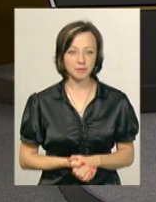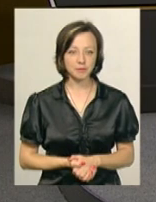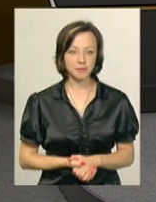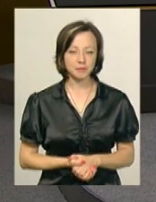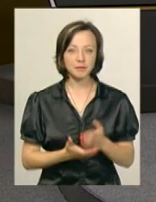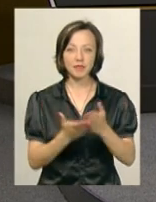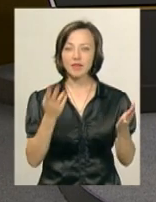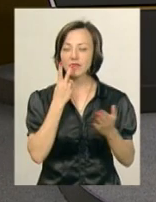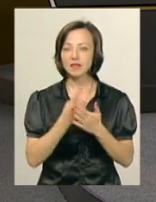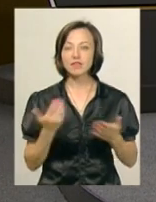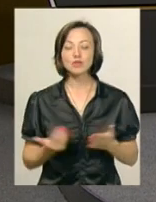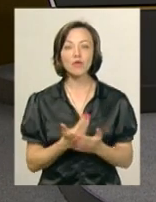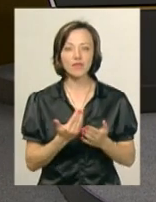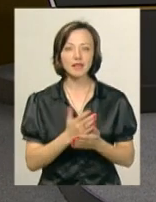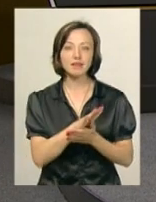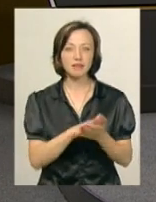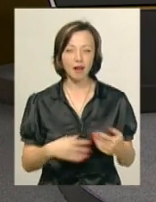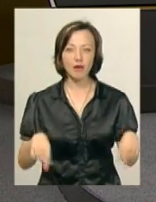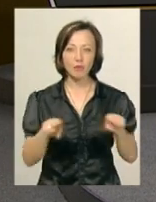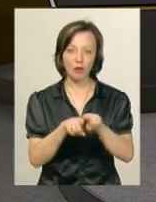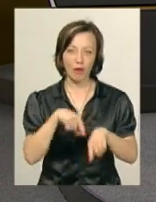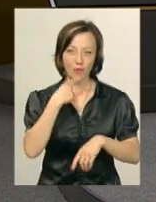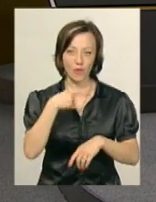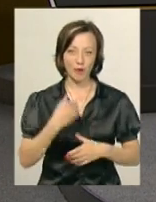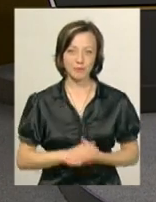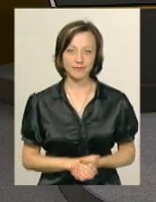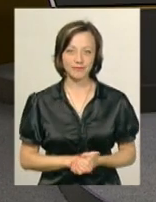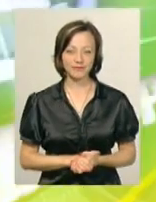Ви дивитеся новини і далі ми говоримо про таке.